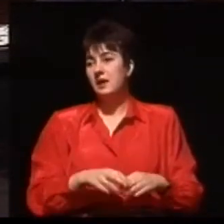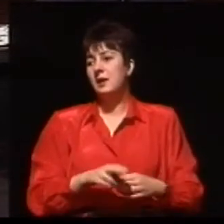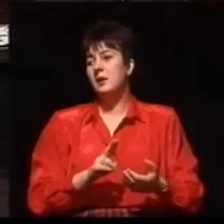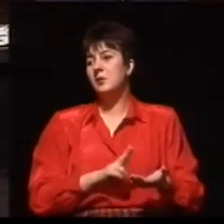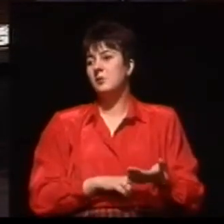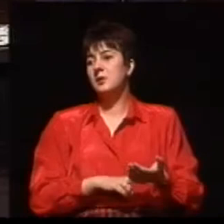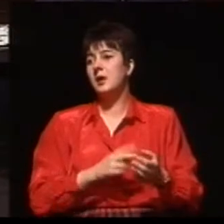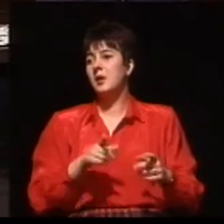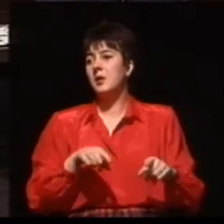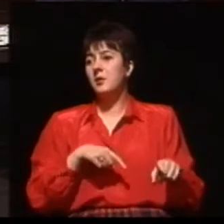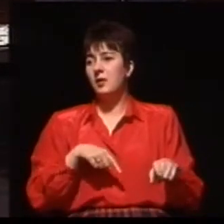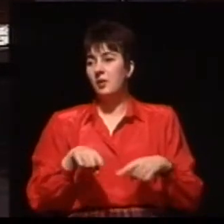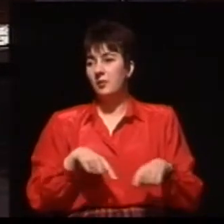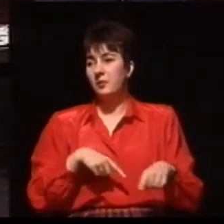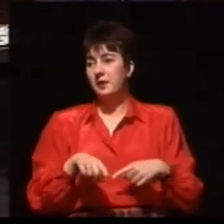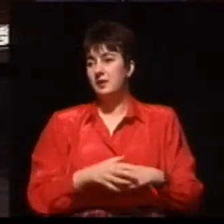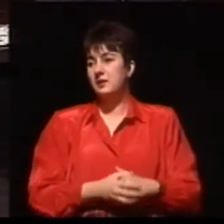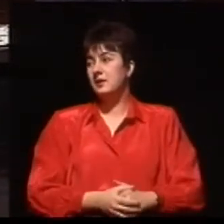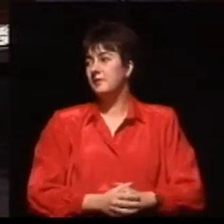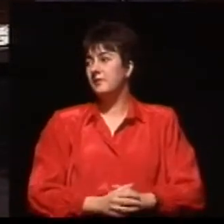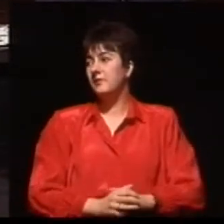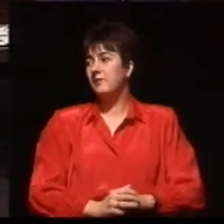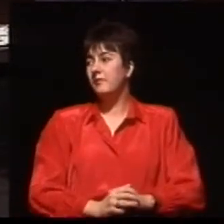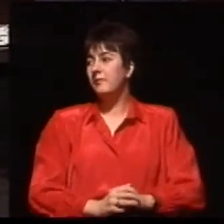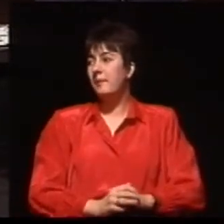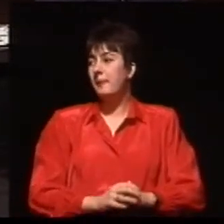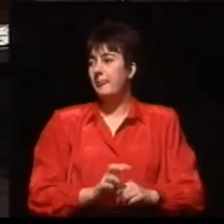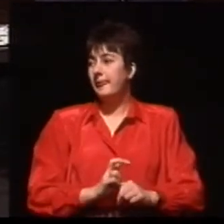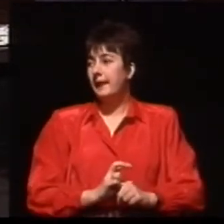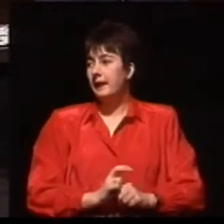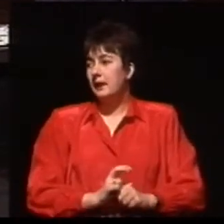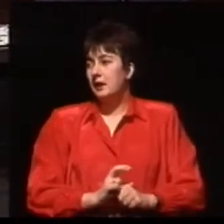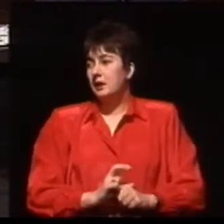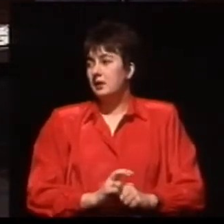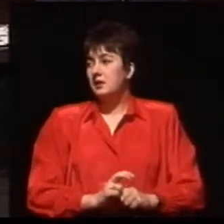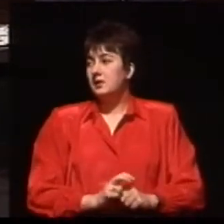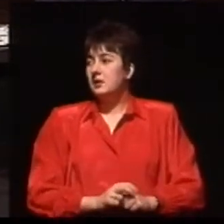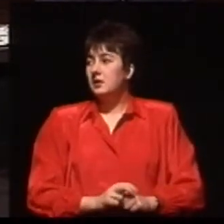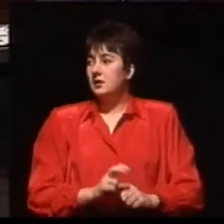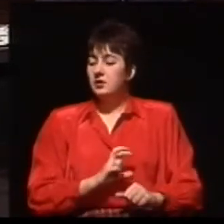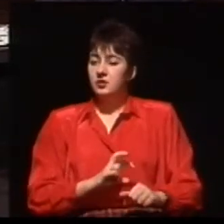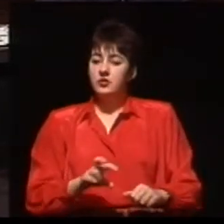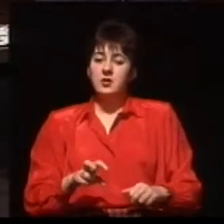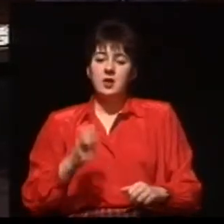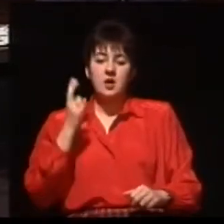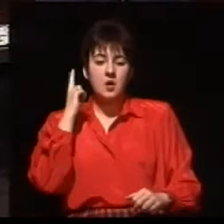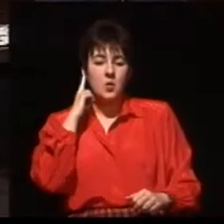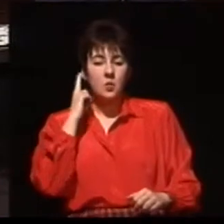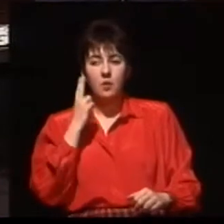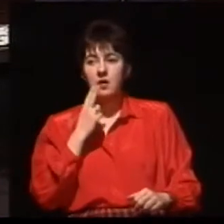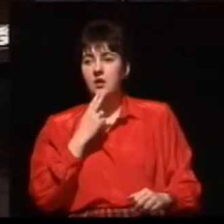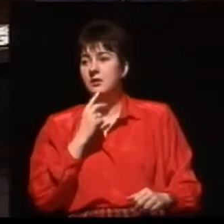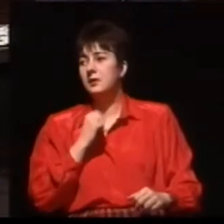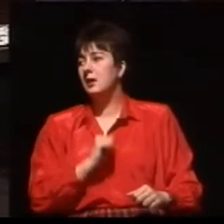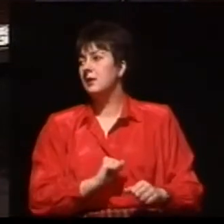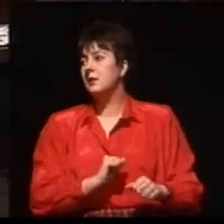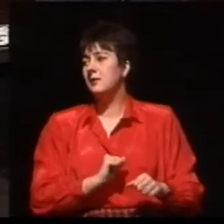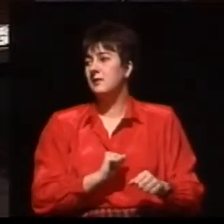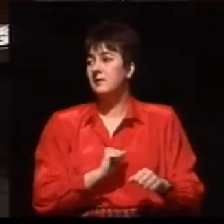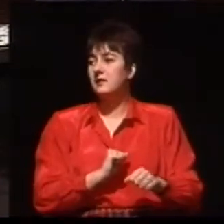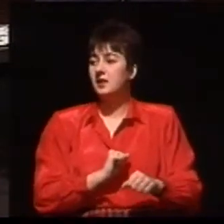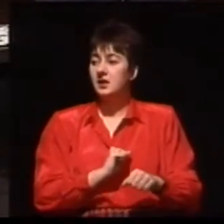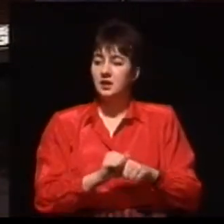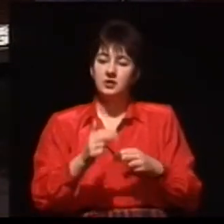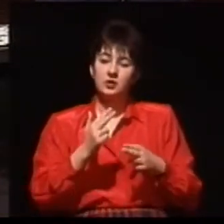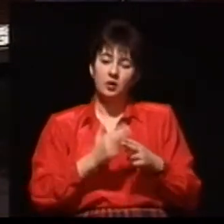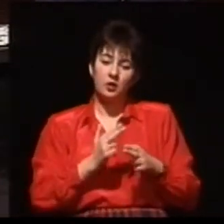to jest cierpienie, które dzięki tym wspaniałym badaniom, dzięki elektronice może zostać prawie wyeliminowane?